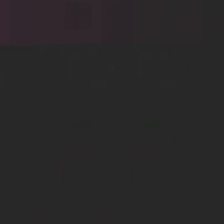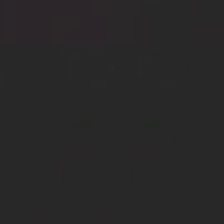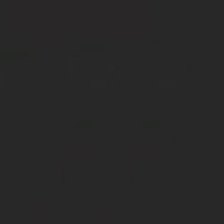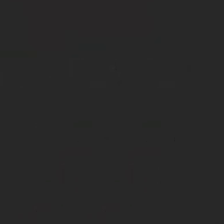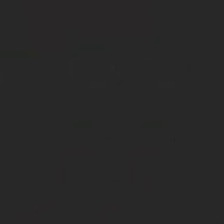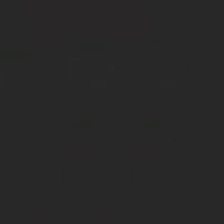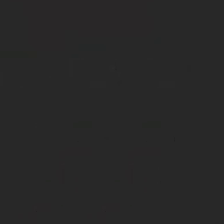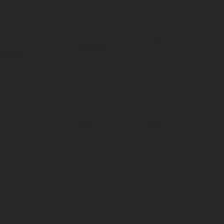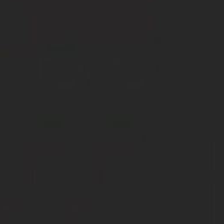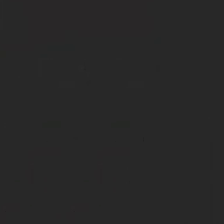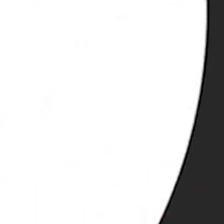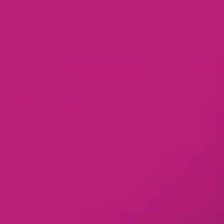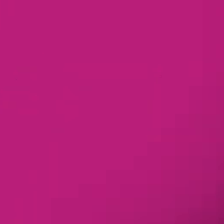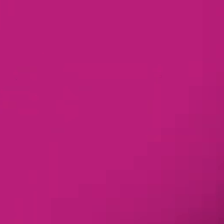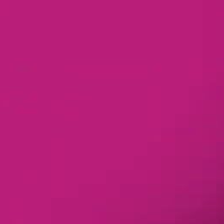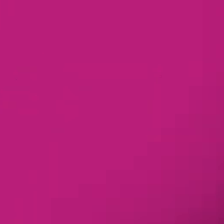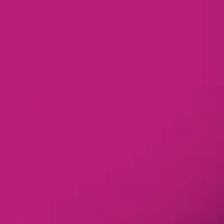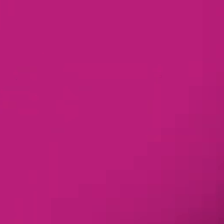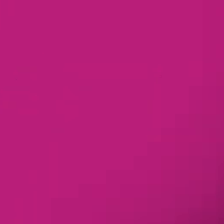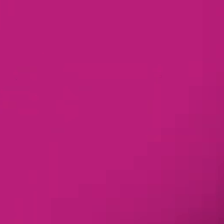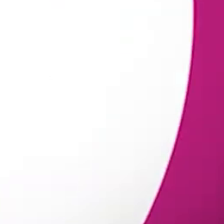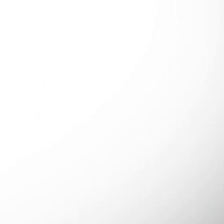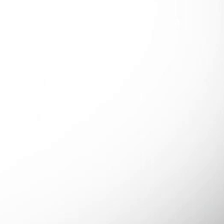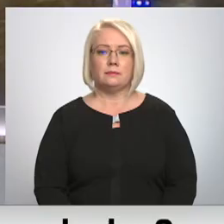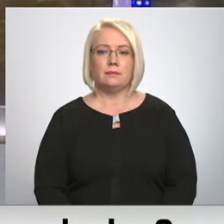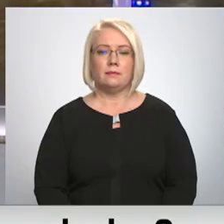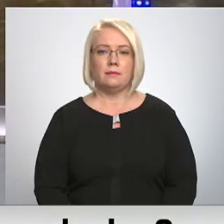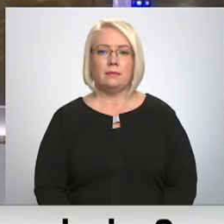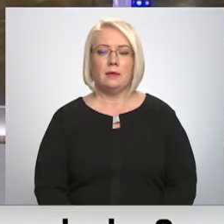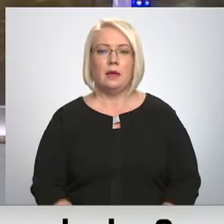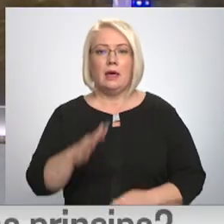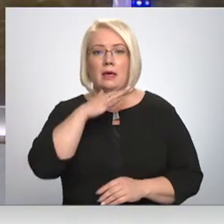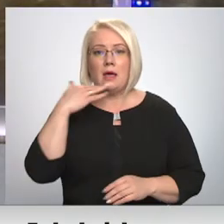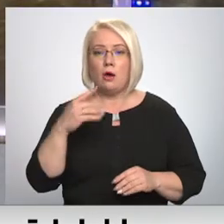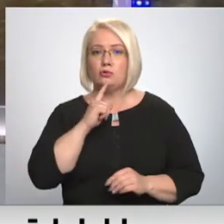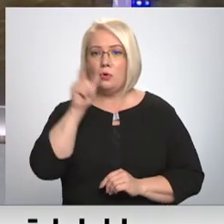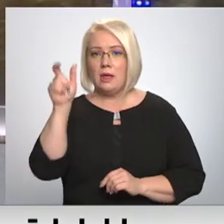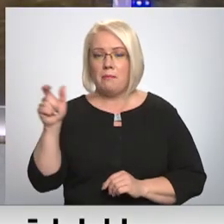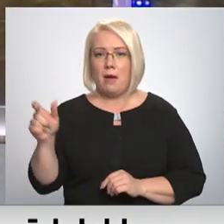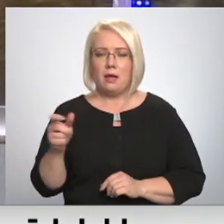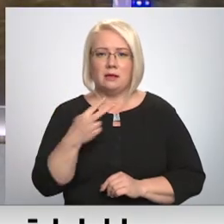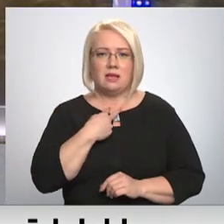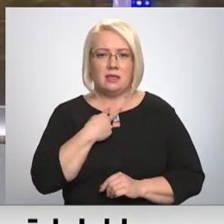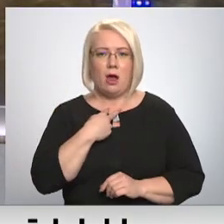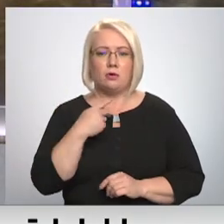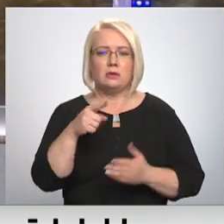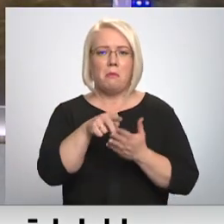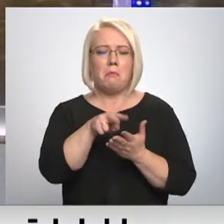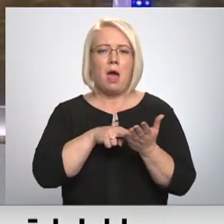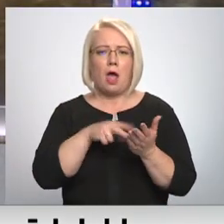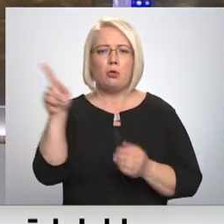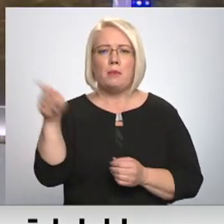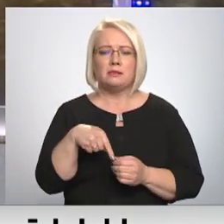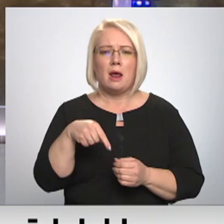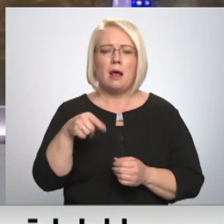Re! Viss ēters ir te! Daudzus liepājniekus satraukusi parādu piedzinēju prasību